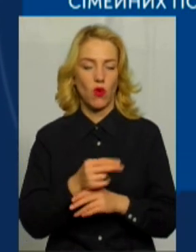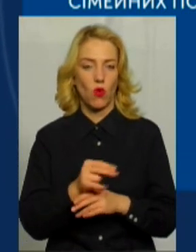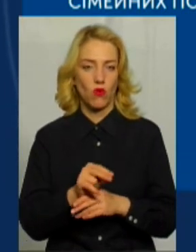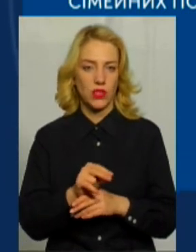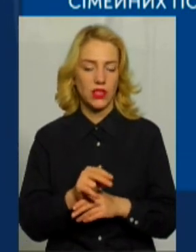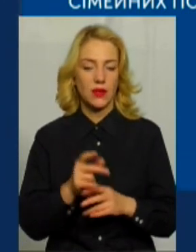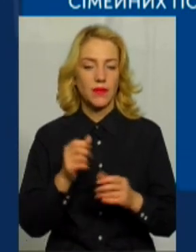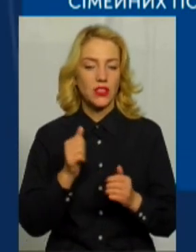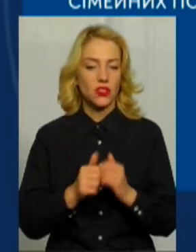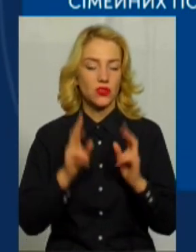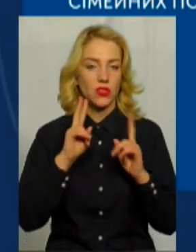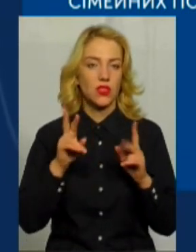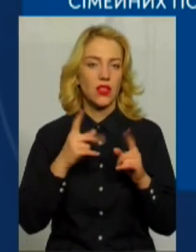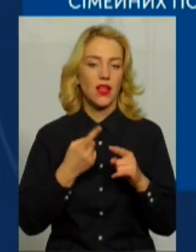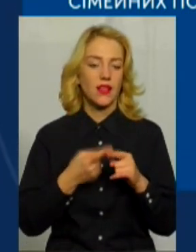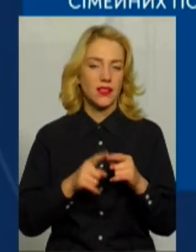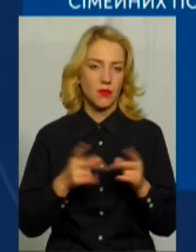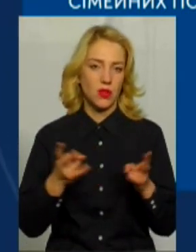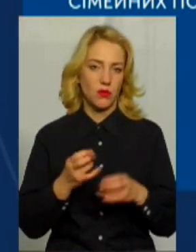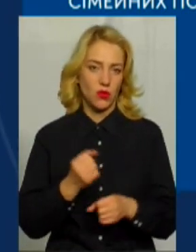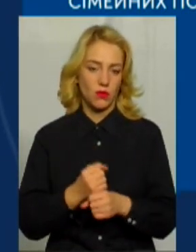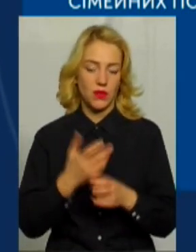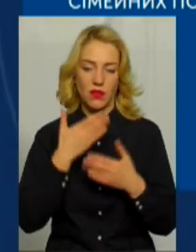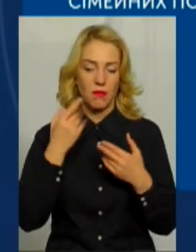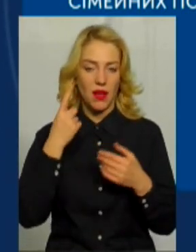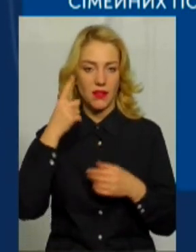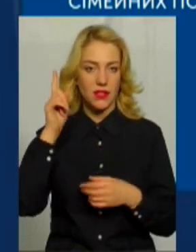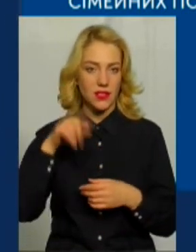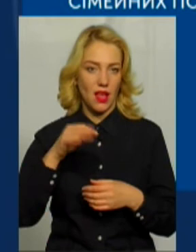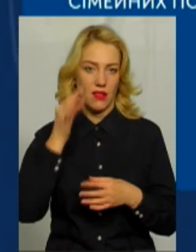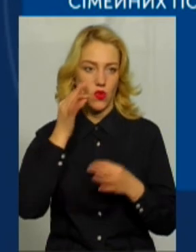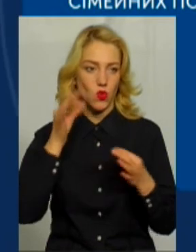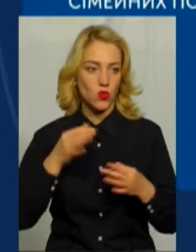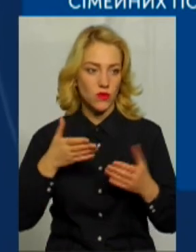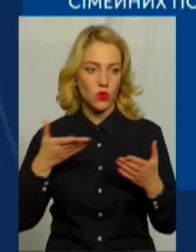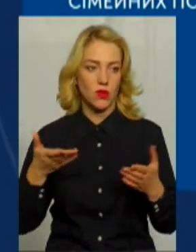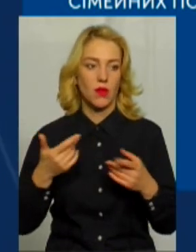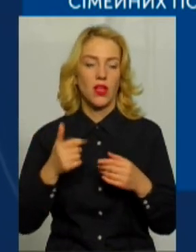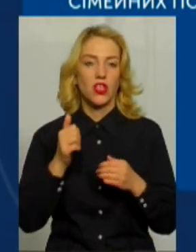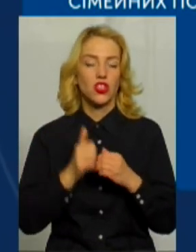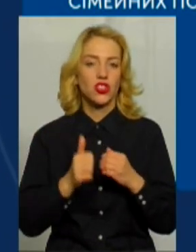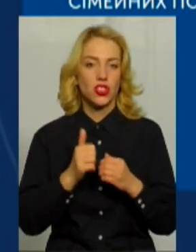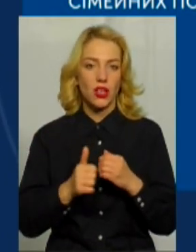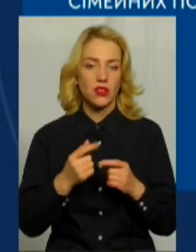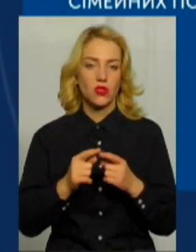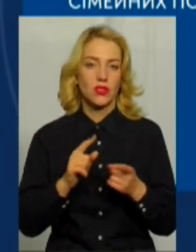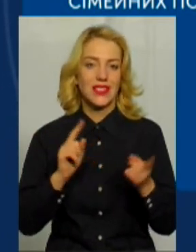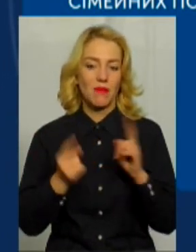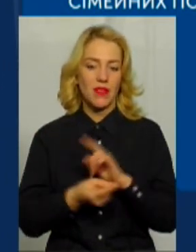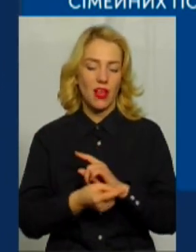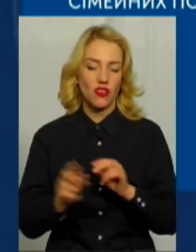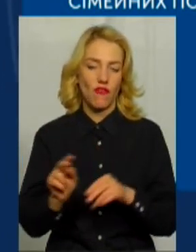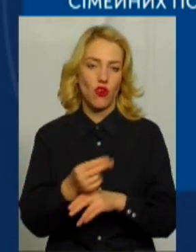часто не знають, як це потрібно робити. В них немає ні знань відповідного, ні досвіду. І вони часто заміняють виховання